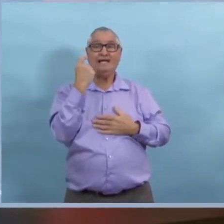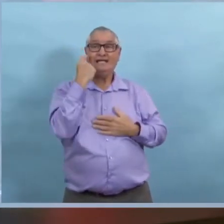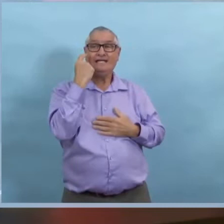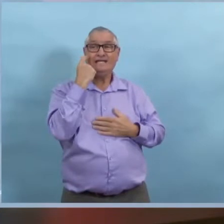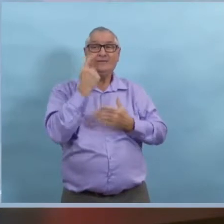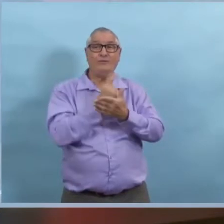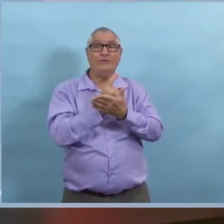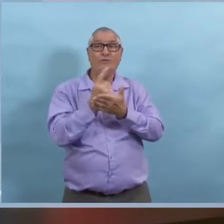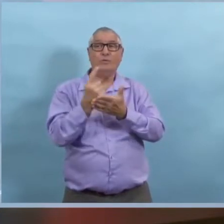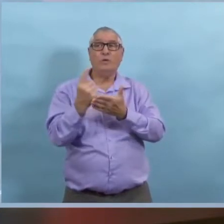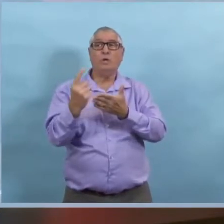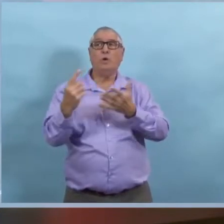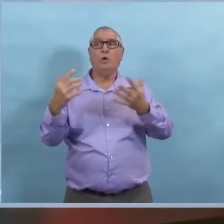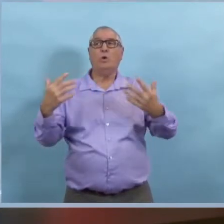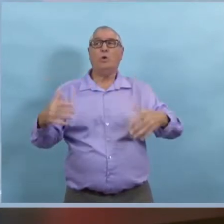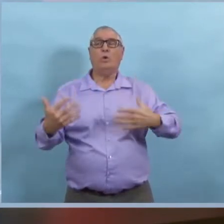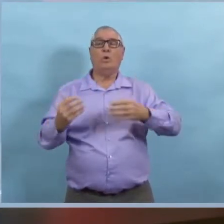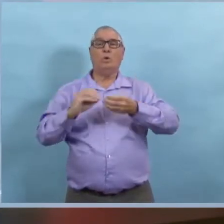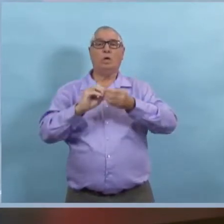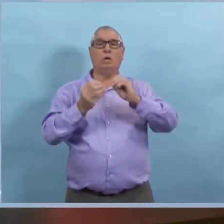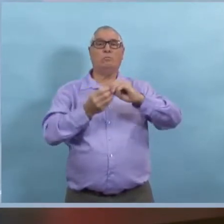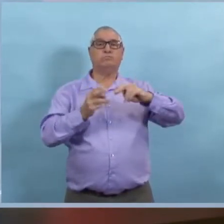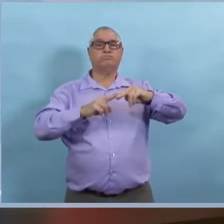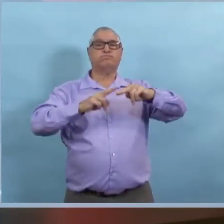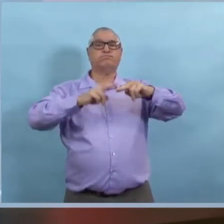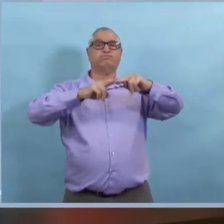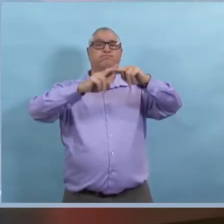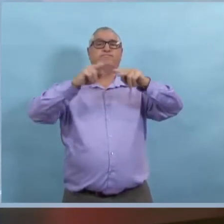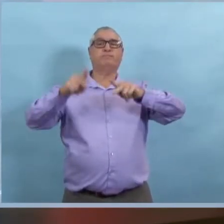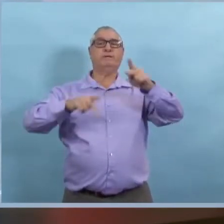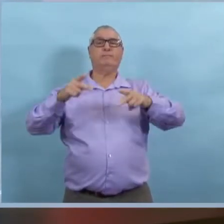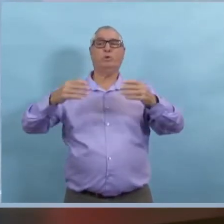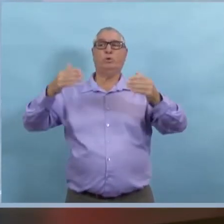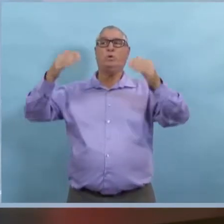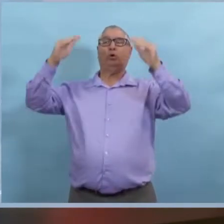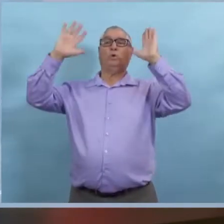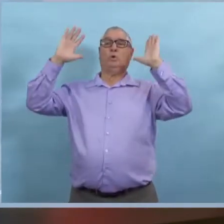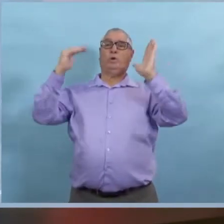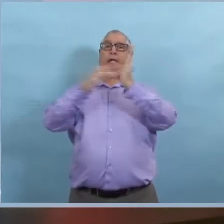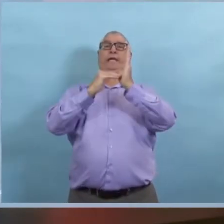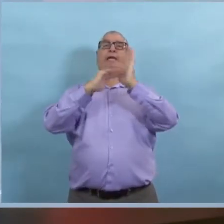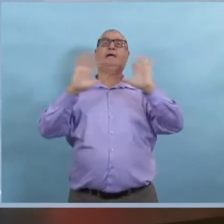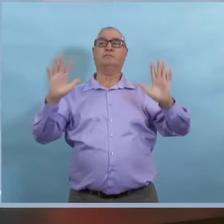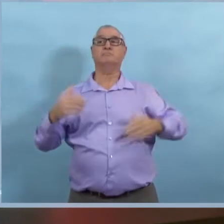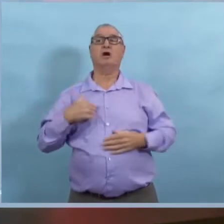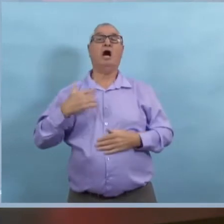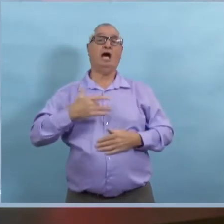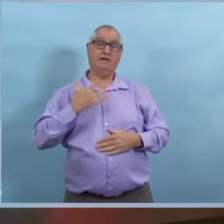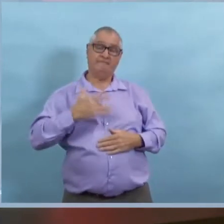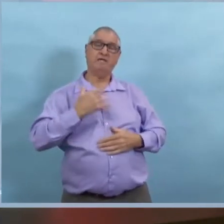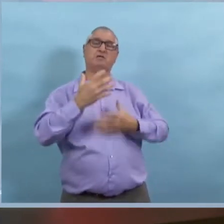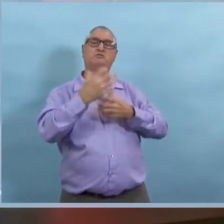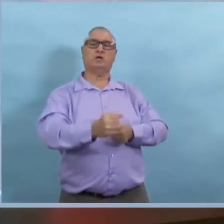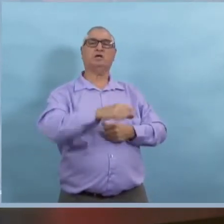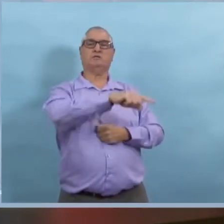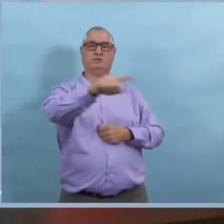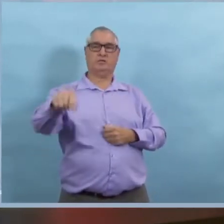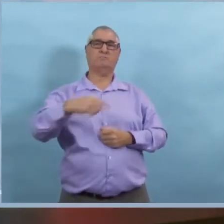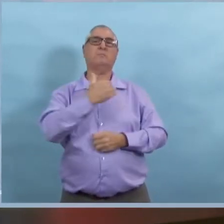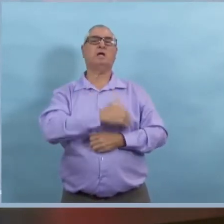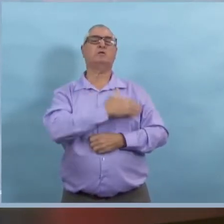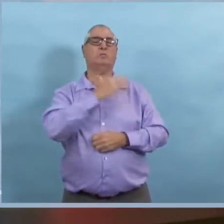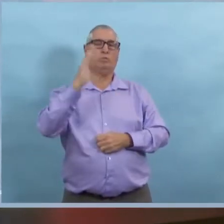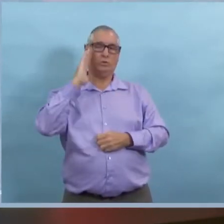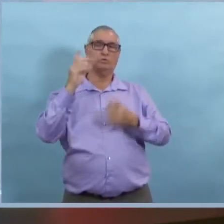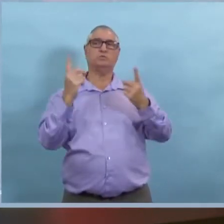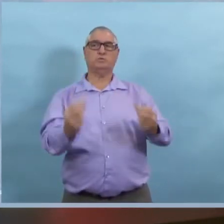Bon, on a un peu baissé notre garde, mais je crois que les Manitobains sont certainement inquiets par les chiffres que l'on voit cette semaine. On